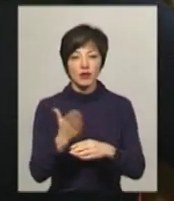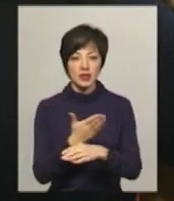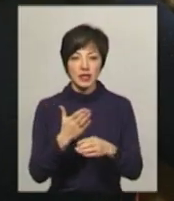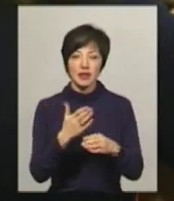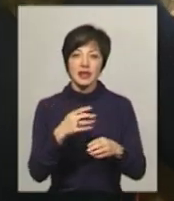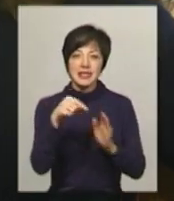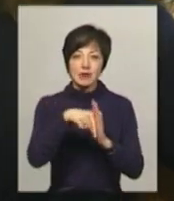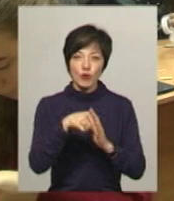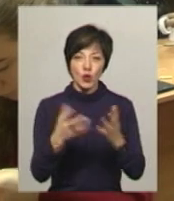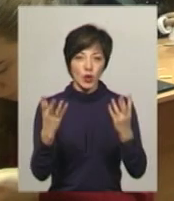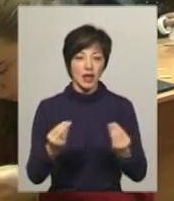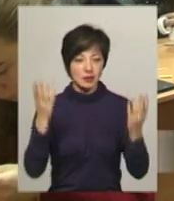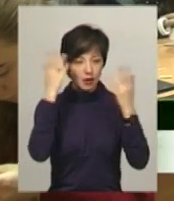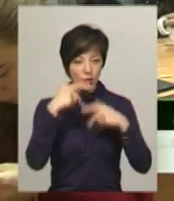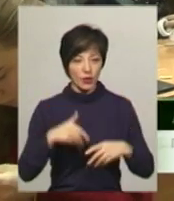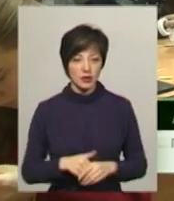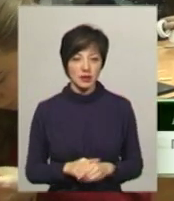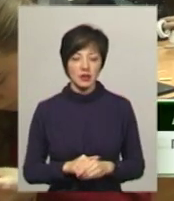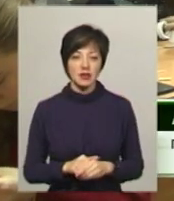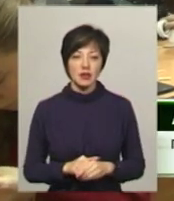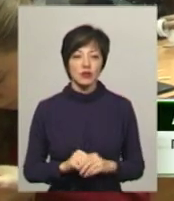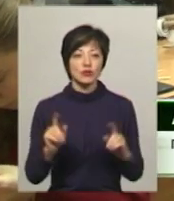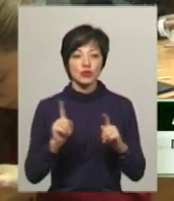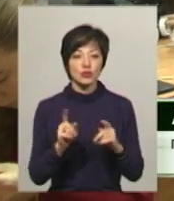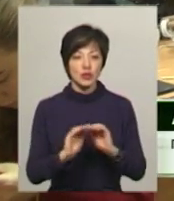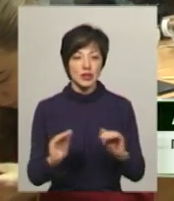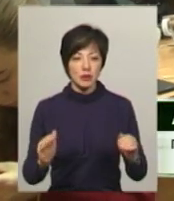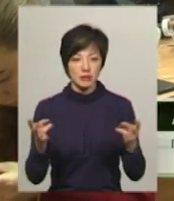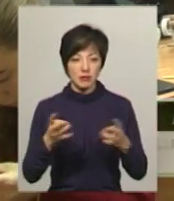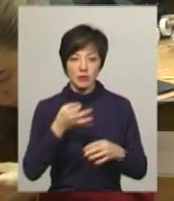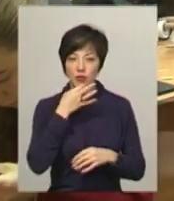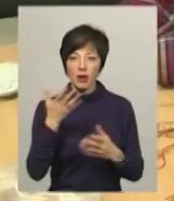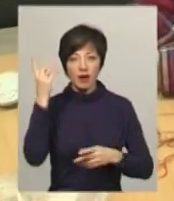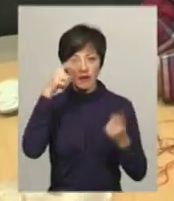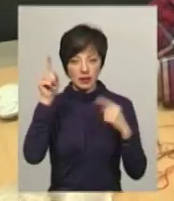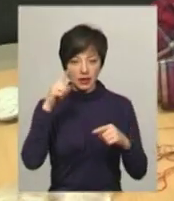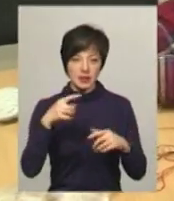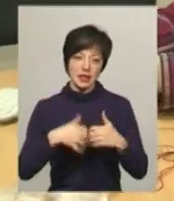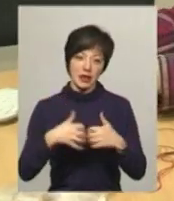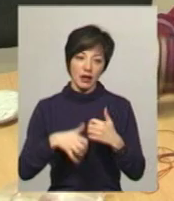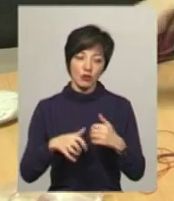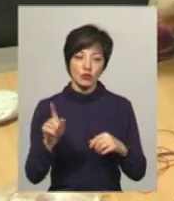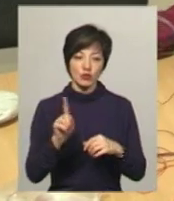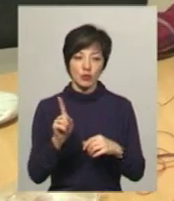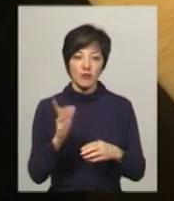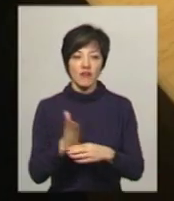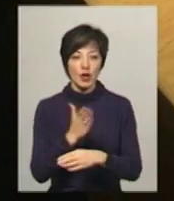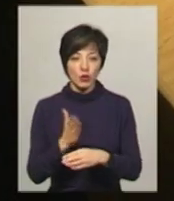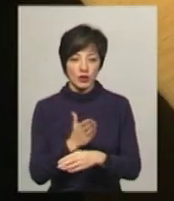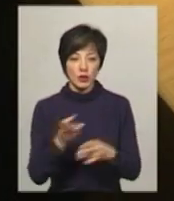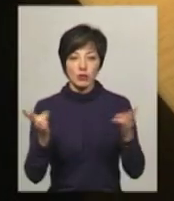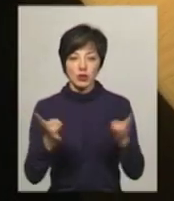символу Дня закоханих. «Відштовхуємося від того, що дітям подобається, яка в них фантазія. В середньому, щоб виготовити,